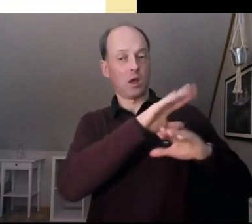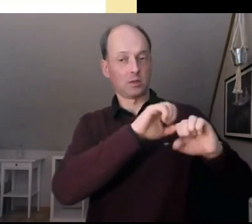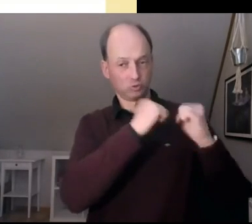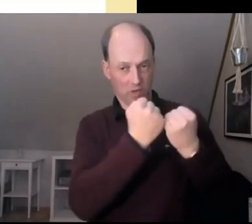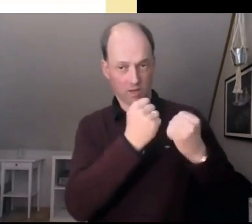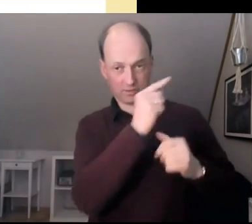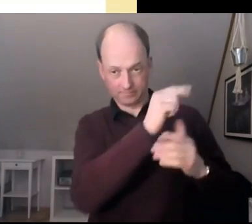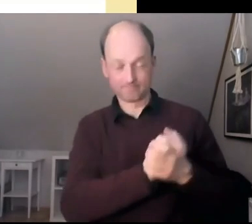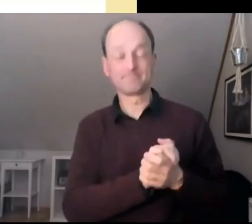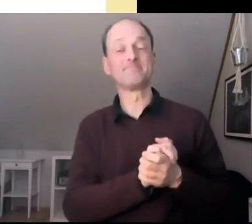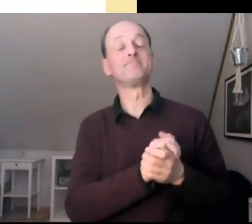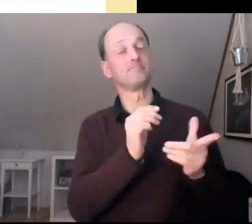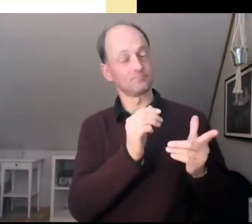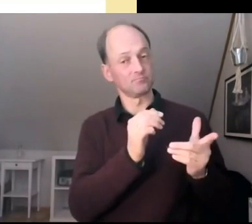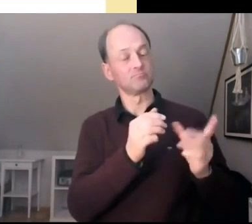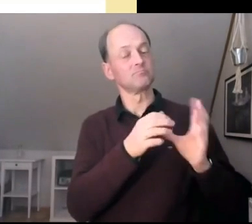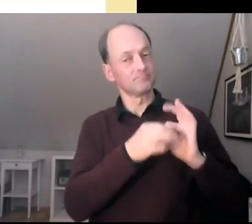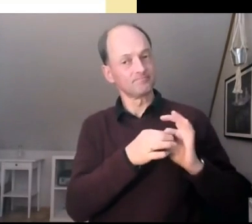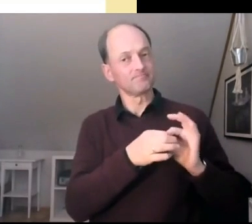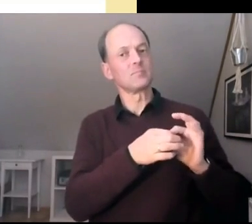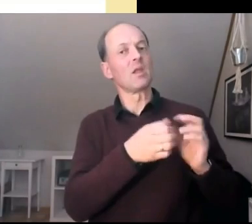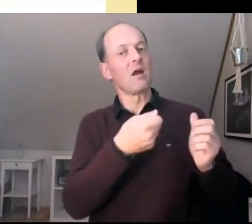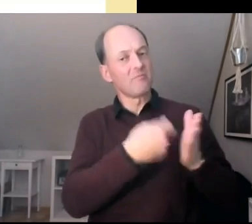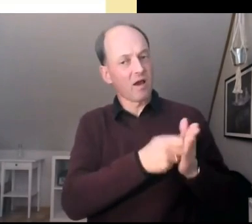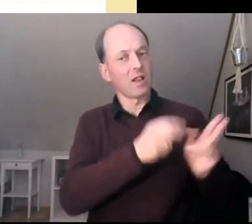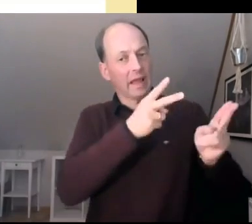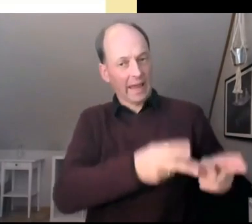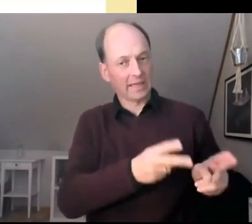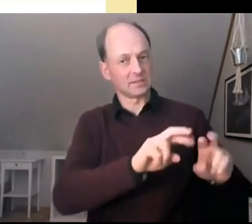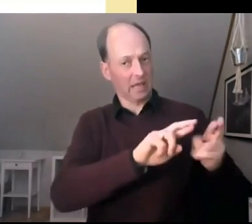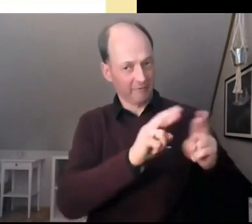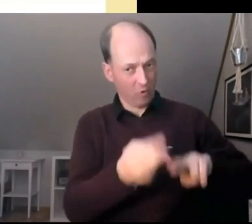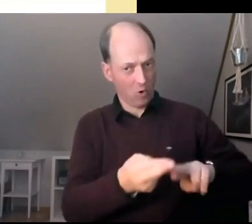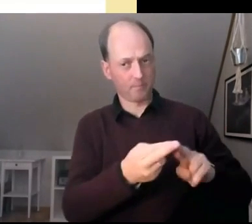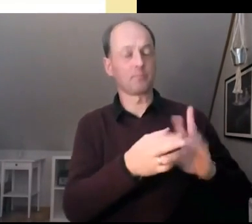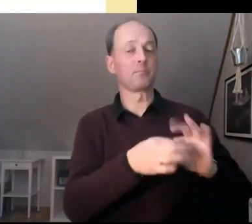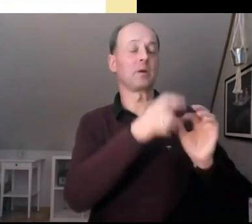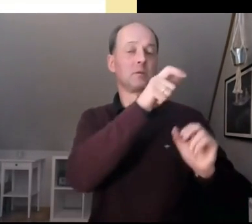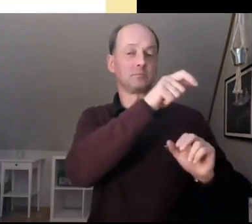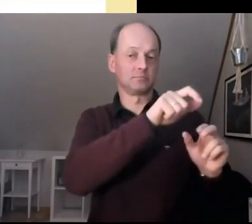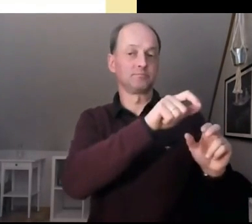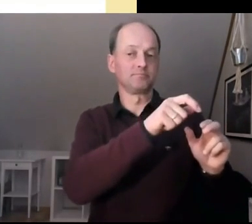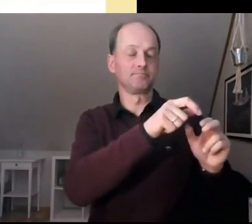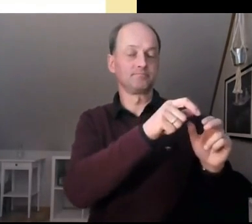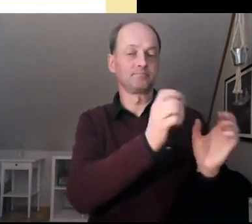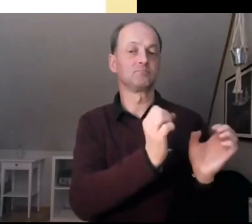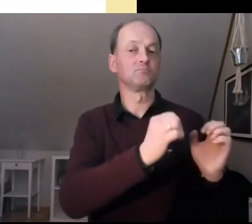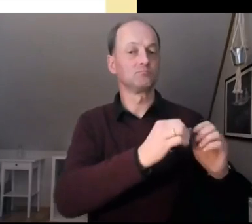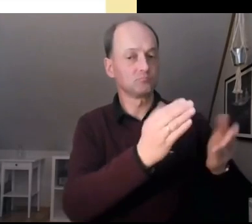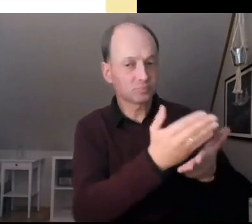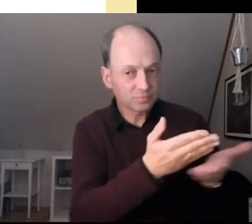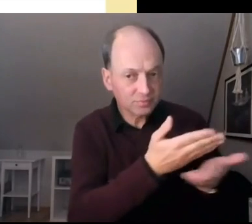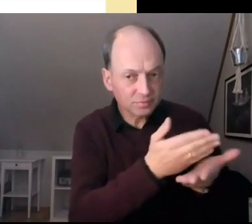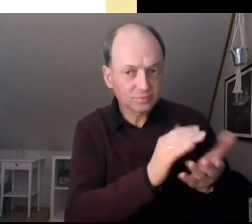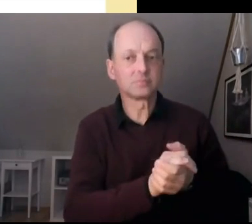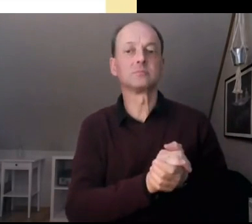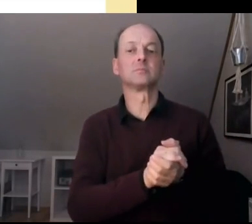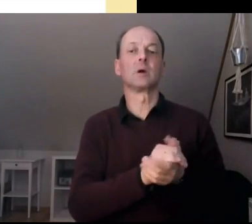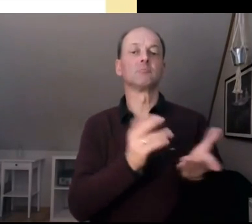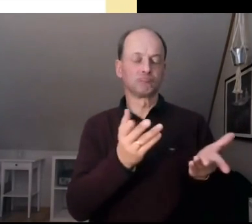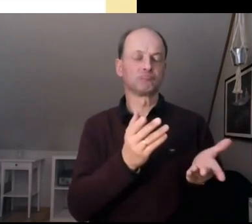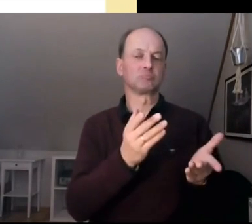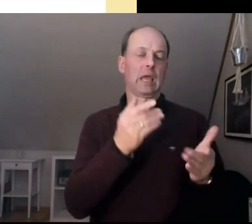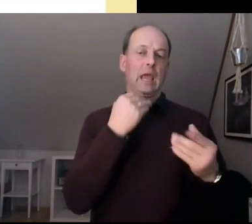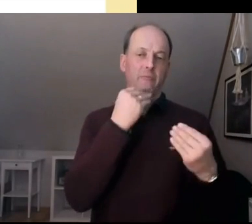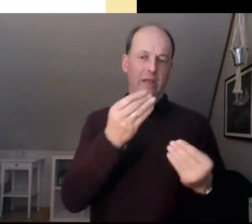abgelehnt, aber mehr, weil anscheinend sie zu wenig Informationen dazu hatten. Das heißt, hier muss man sehr aufpassen, wann man